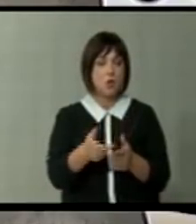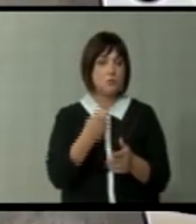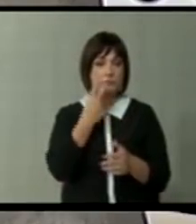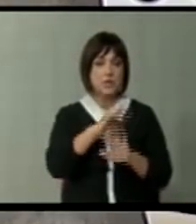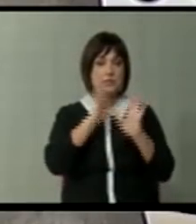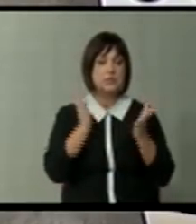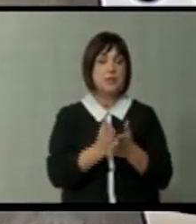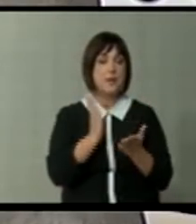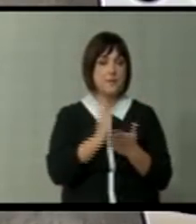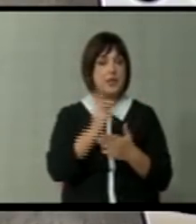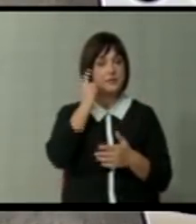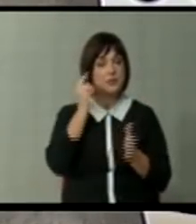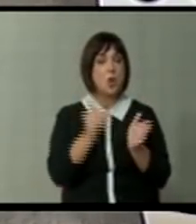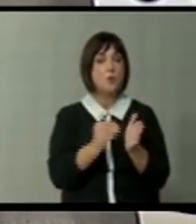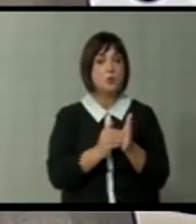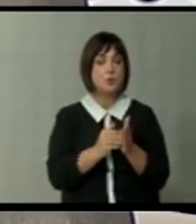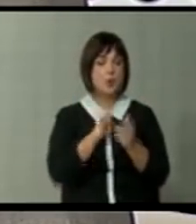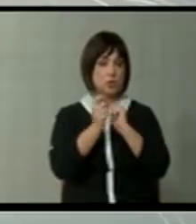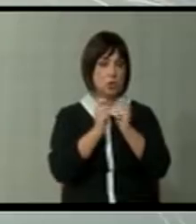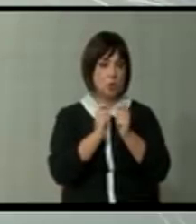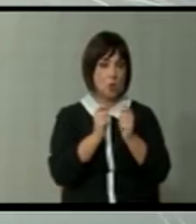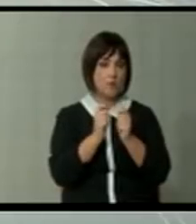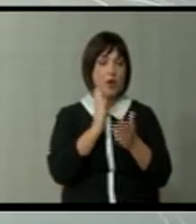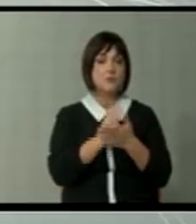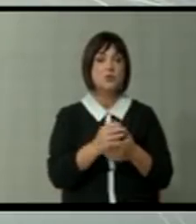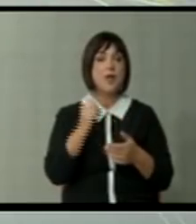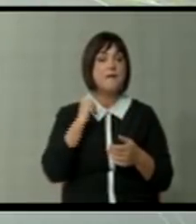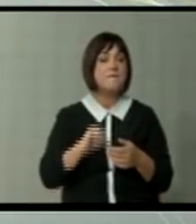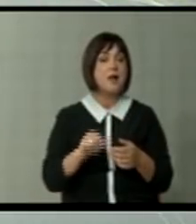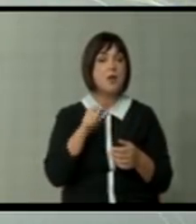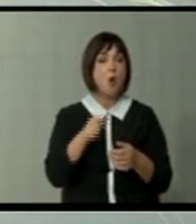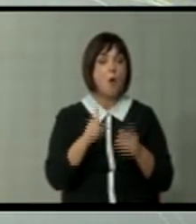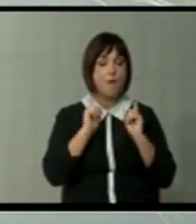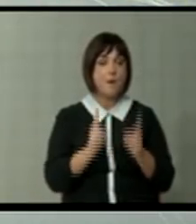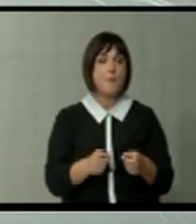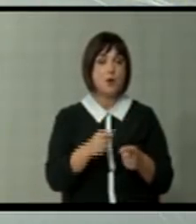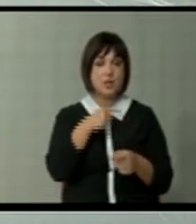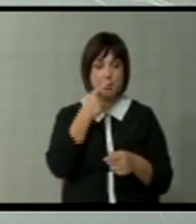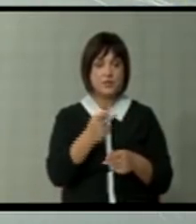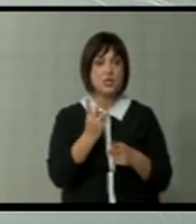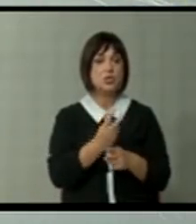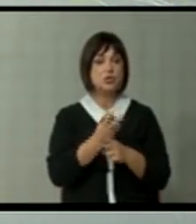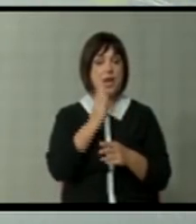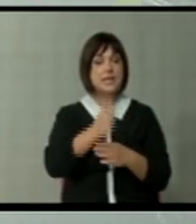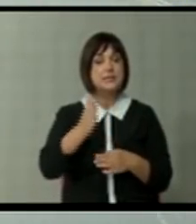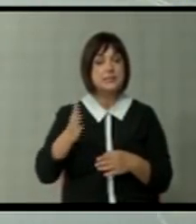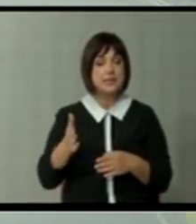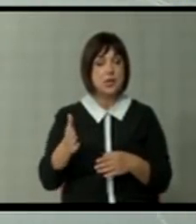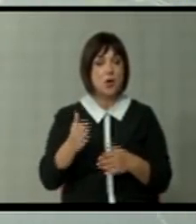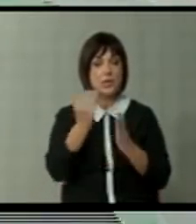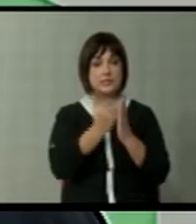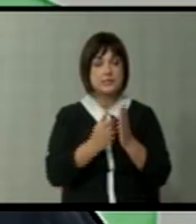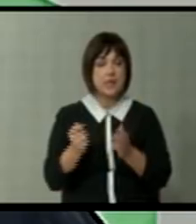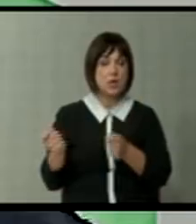очигледностите беа свесни од потребата за договор. Слушайте. Даши беше квалификуван една Ова мора да стане држава каде што секој закон ке се